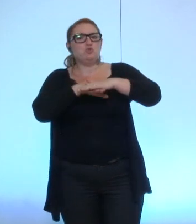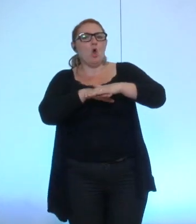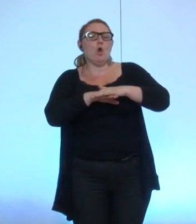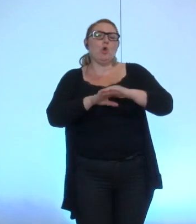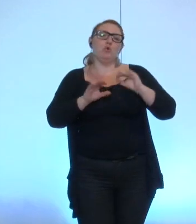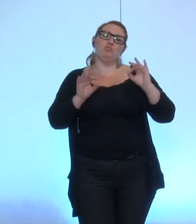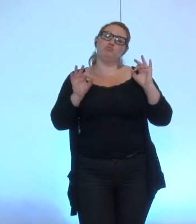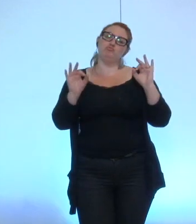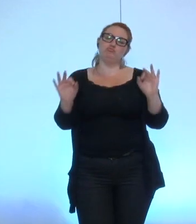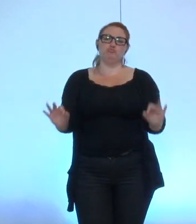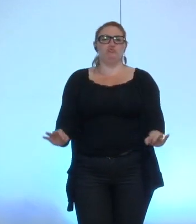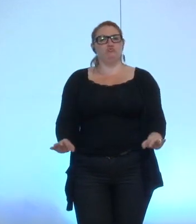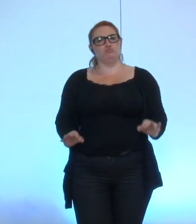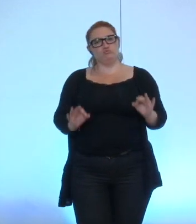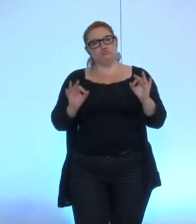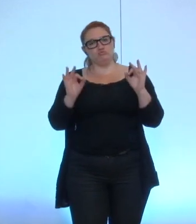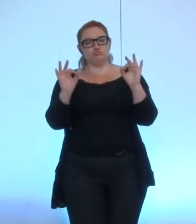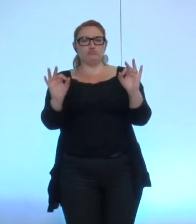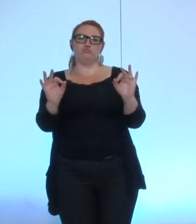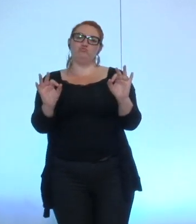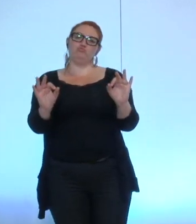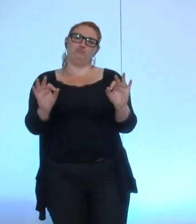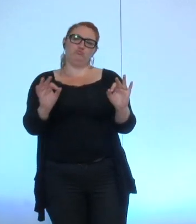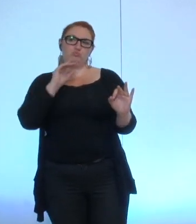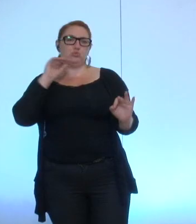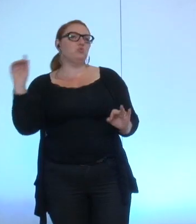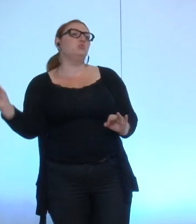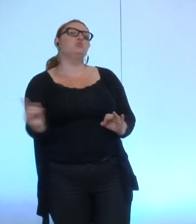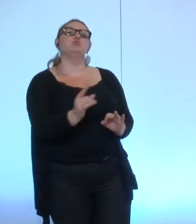tout à fait accessibles par tous